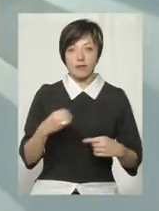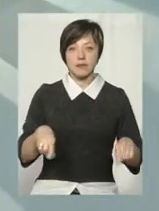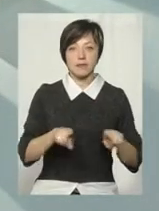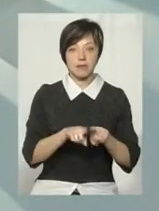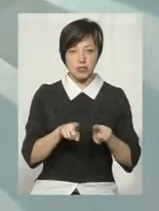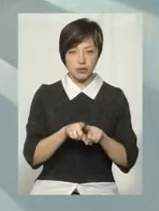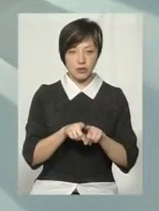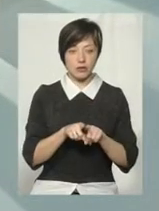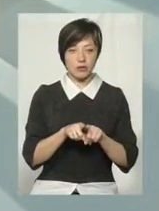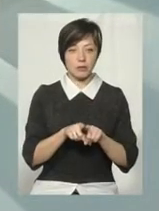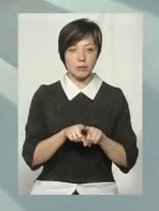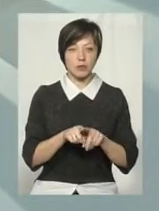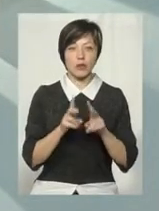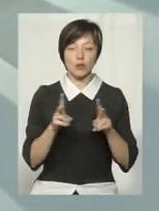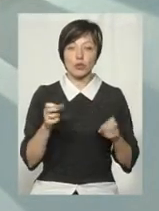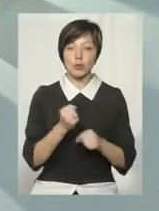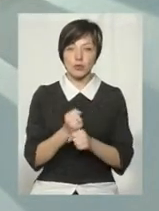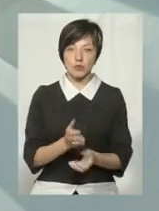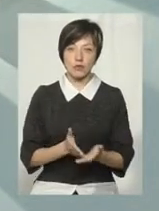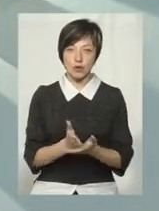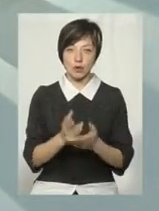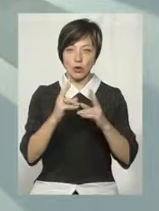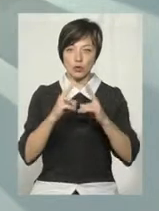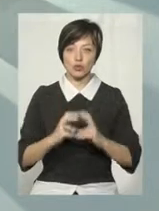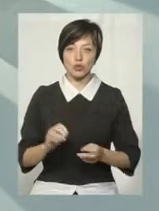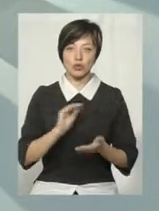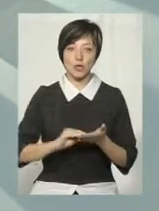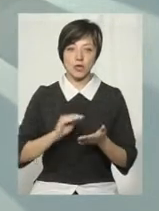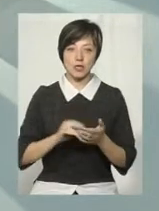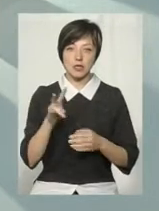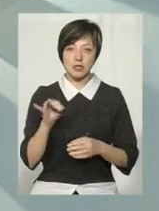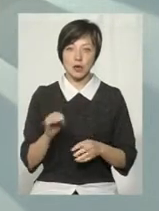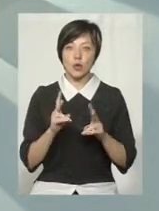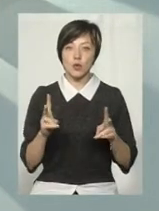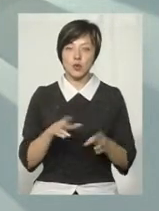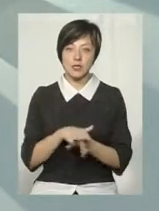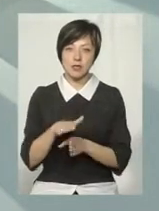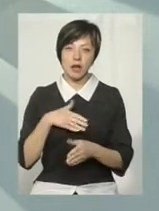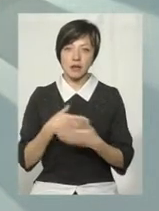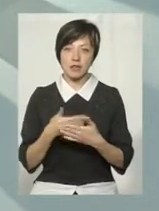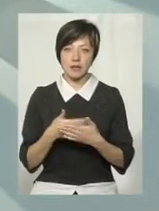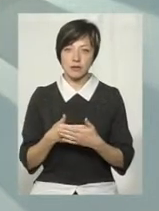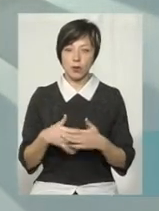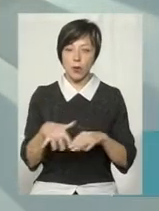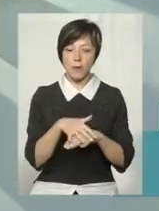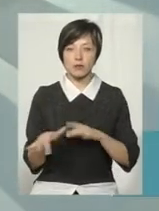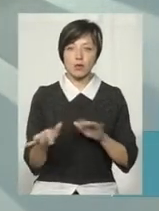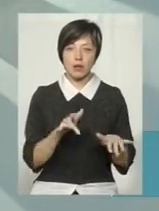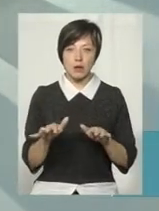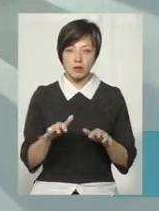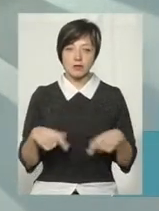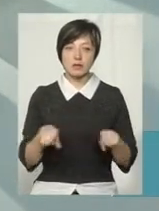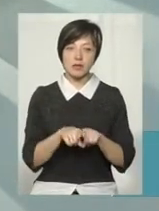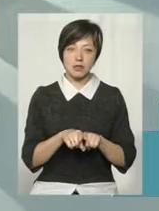таки, хто працює саме в напрямку розслідувальної журналістики, хто здійснює активну громадську діяльність, все ж таки,